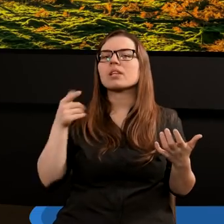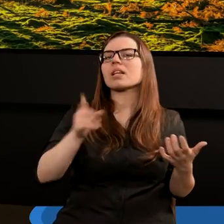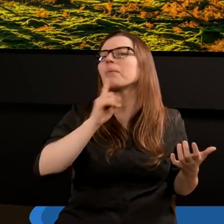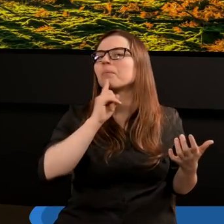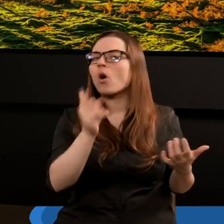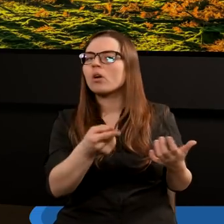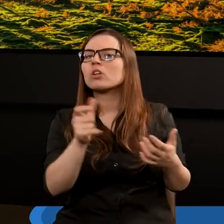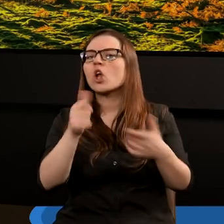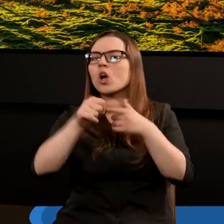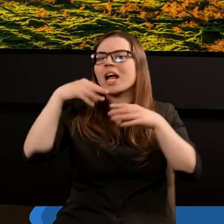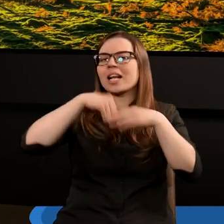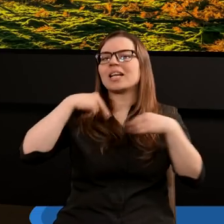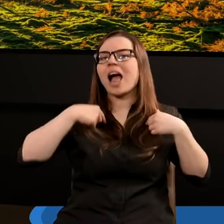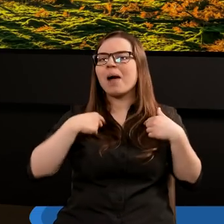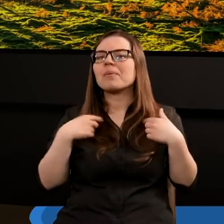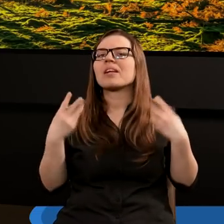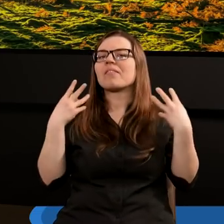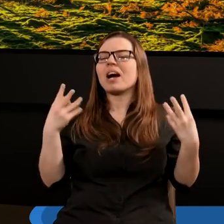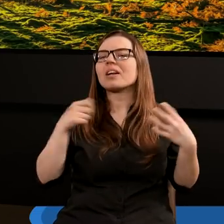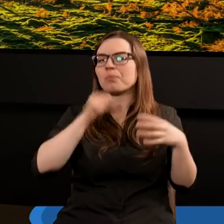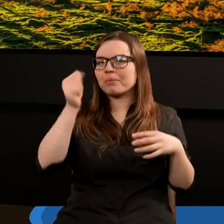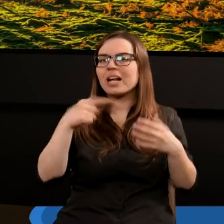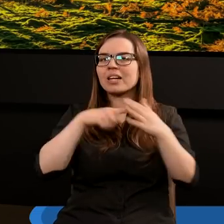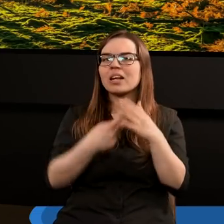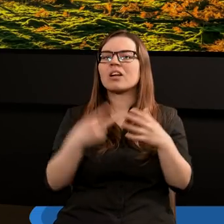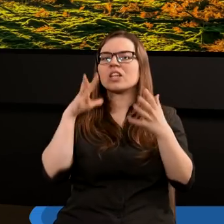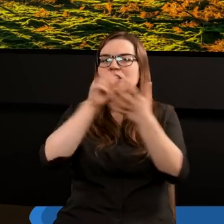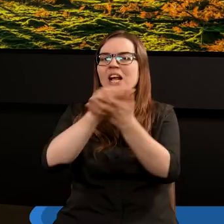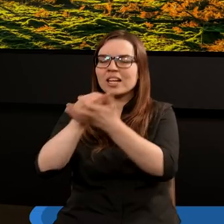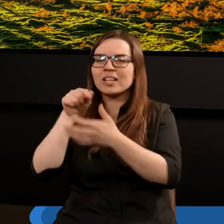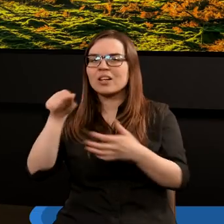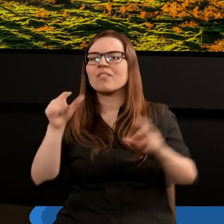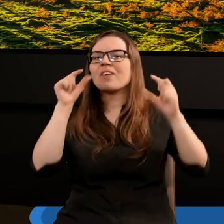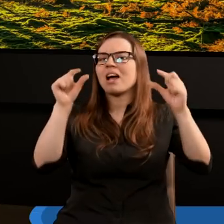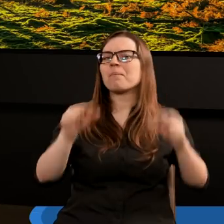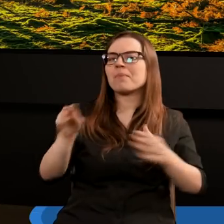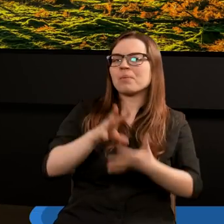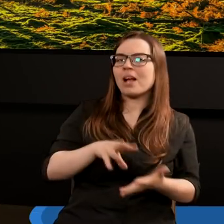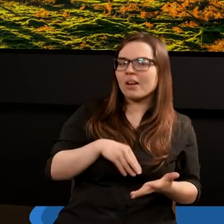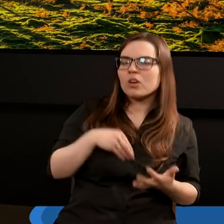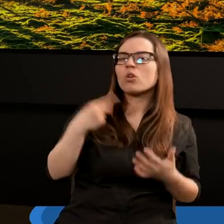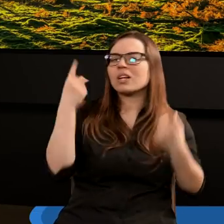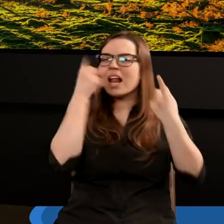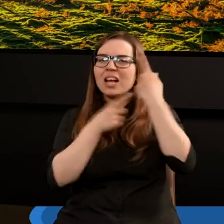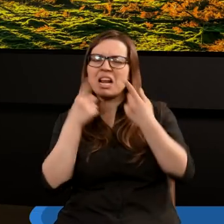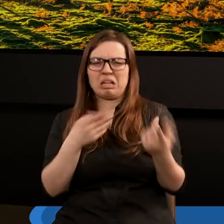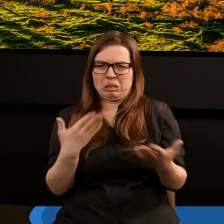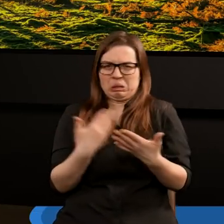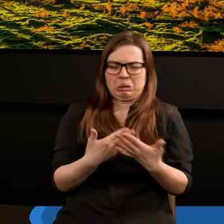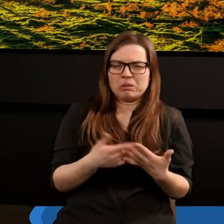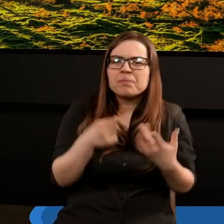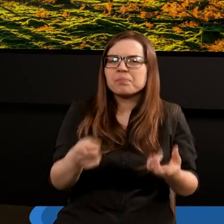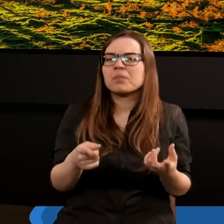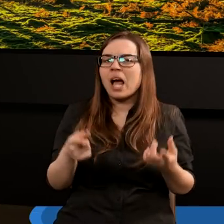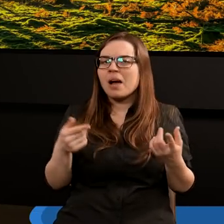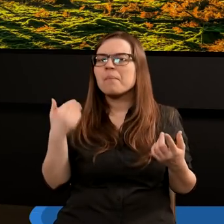wiecie, w tym poselstwie jest dla mnie to, pamiętam, gdy pierwszy raz sięgałem do tych fragmentów Pisma Świętego, to zastanowiłem się, dlaczego takim